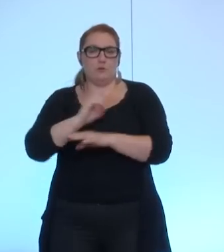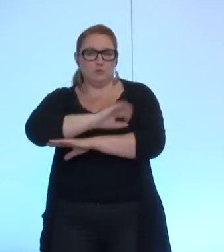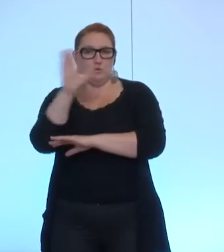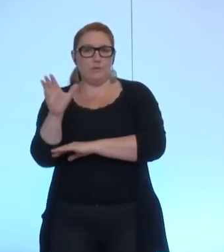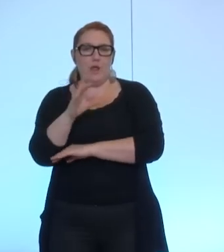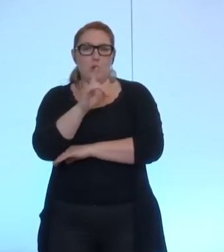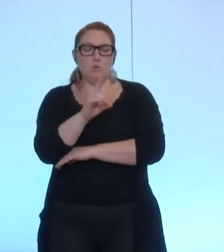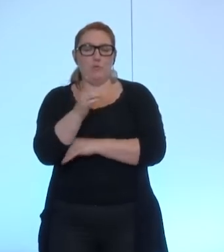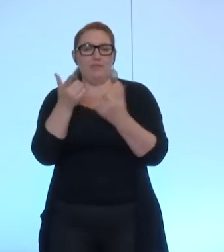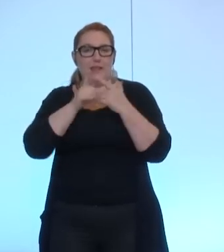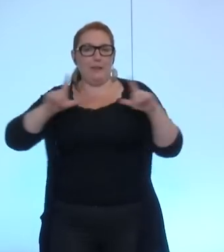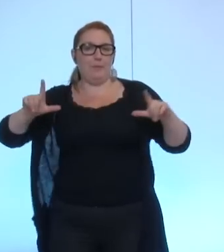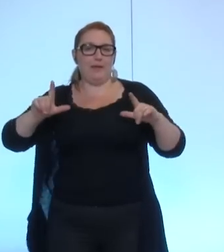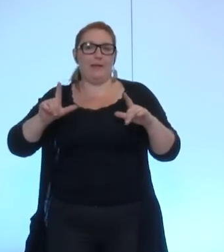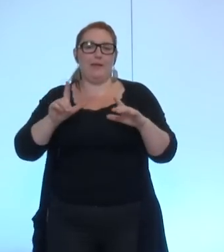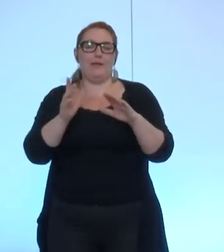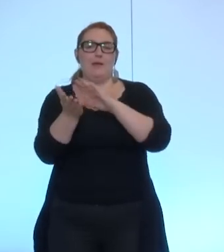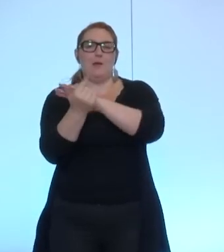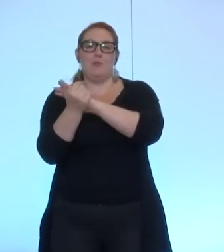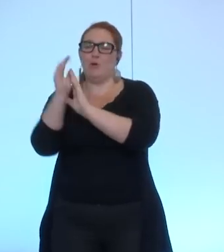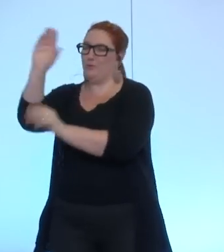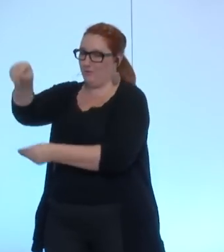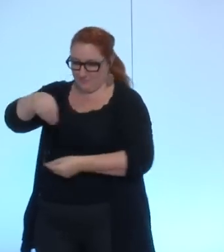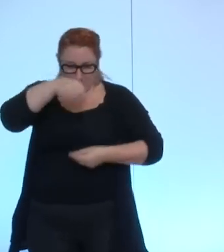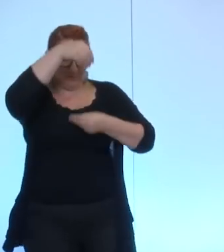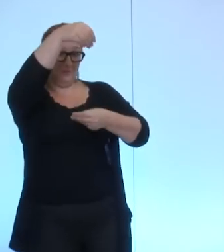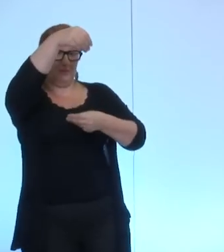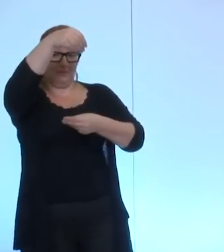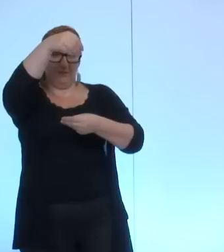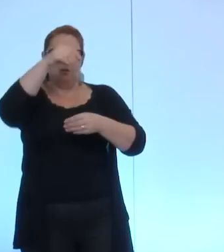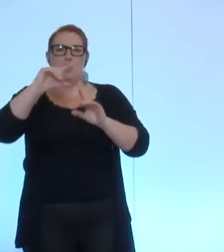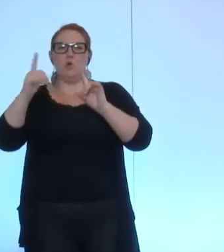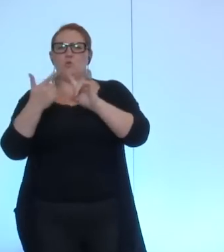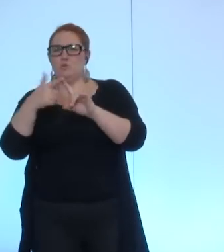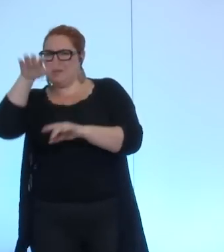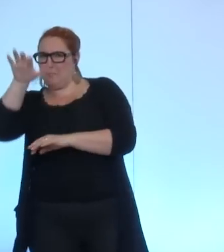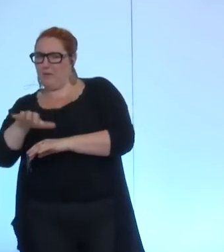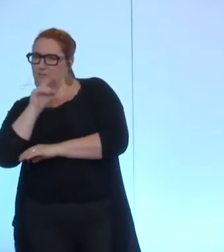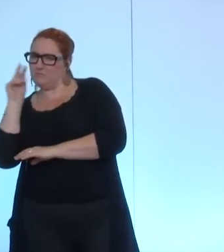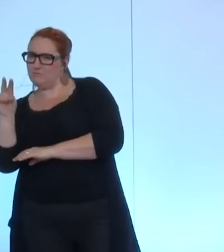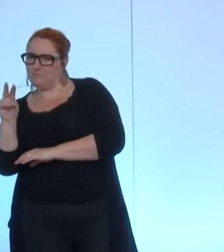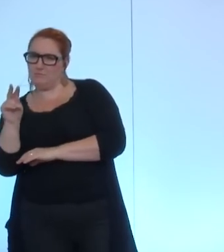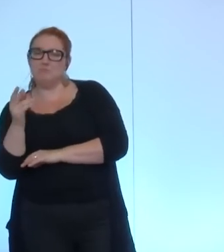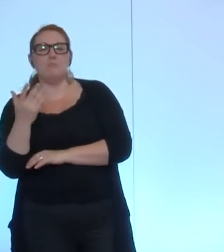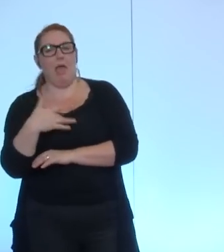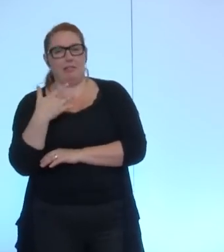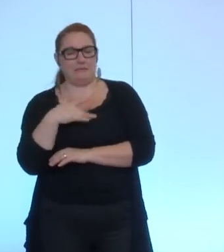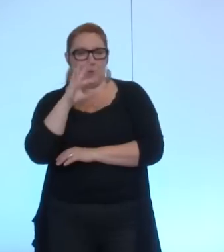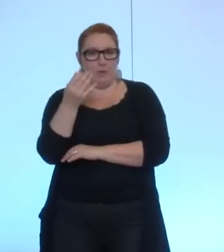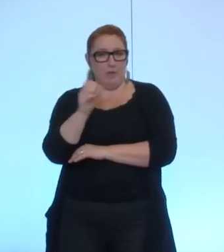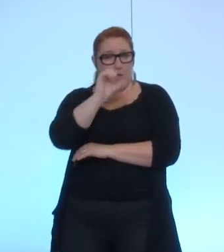boîte aux lettres pour regarder surtout la deuxième partie. Mais en première partie, j'ai vu donc